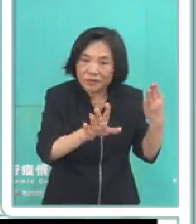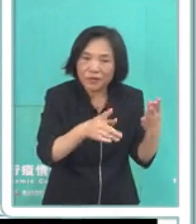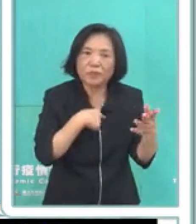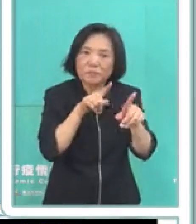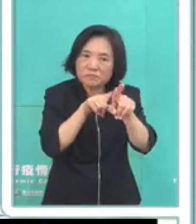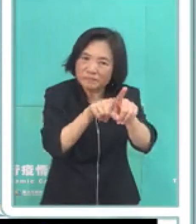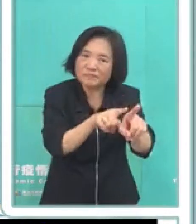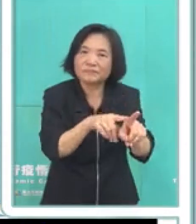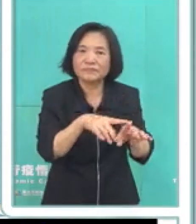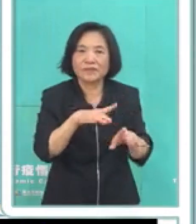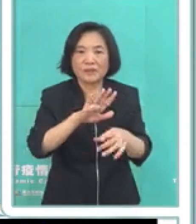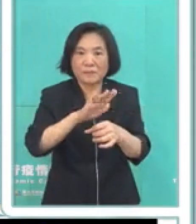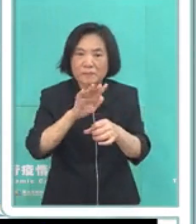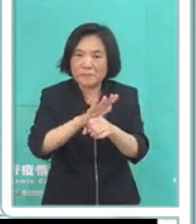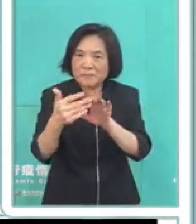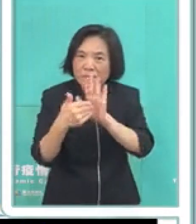防毒就怎麼防毒